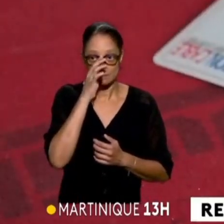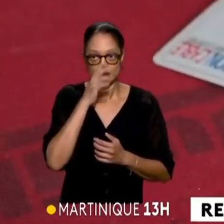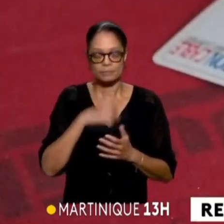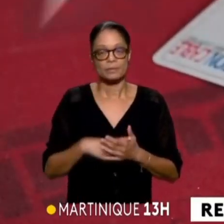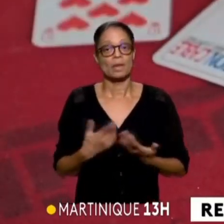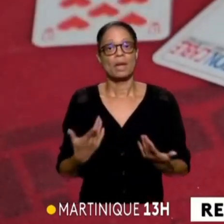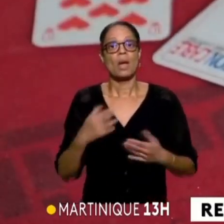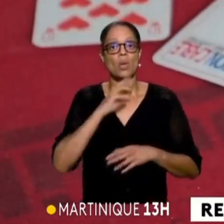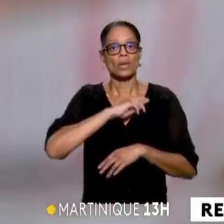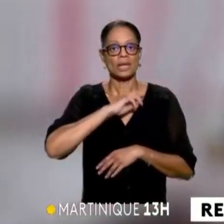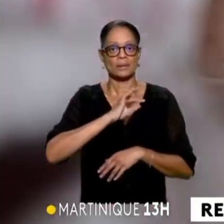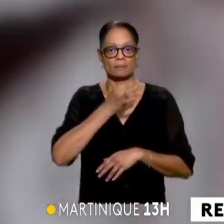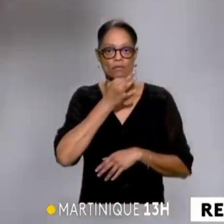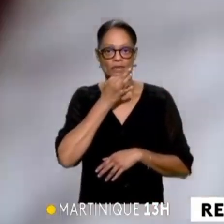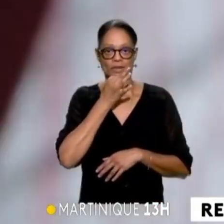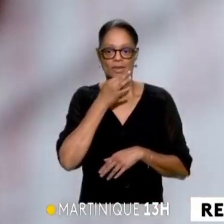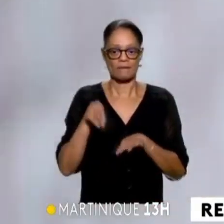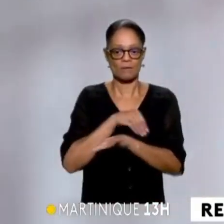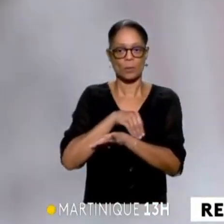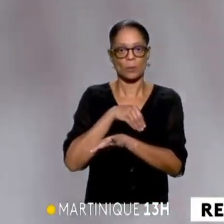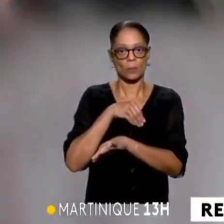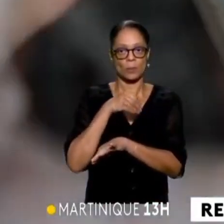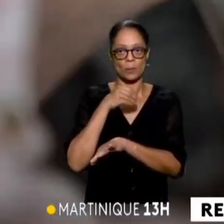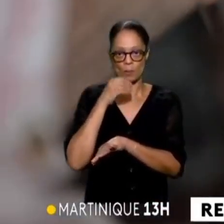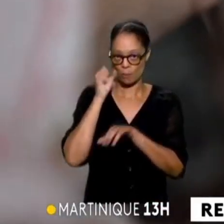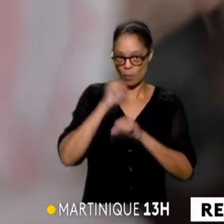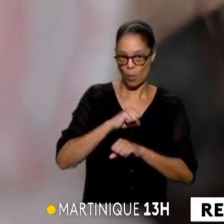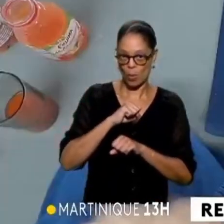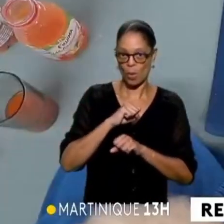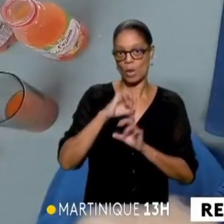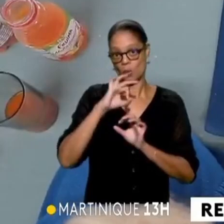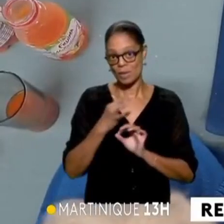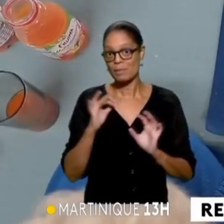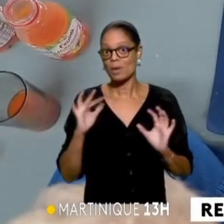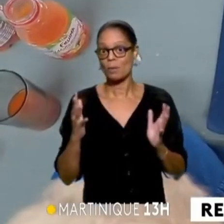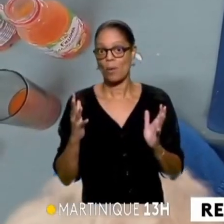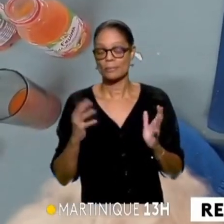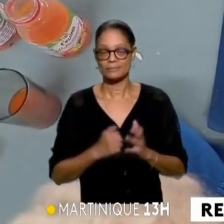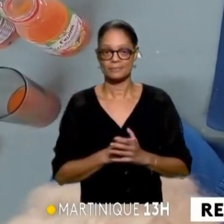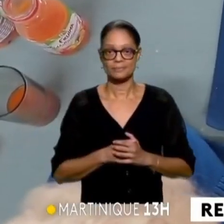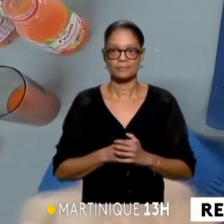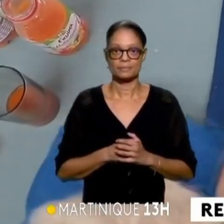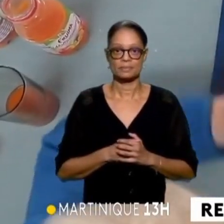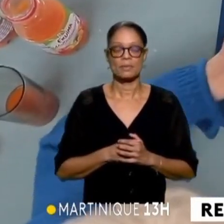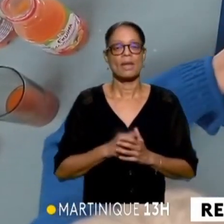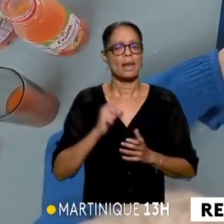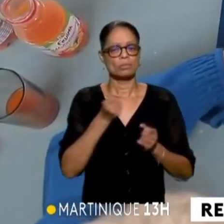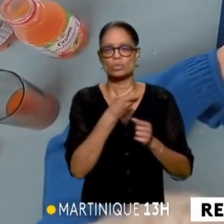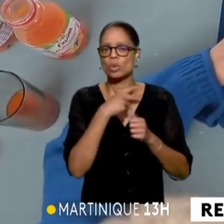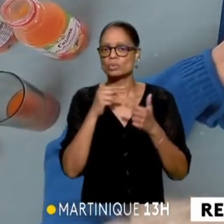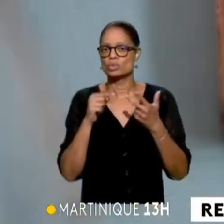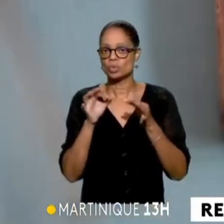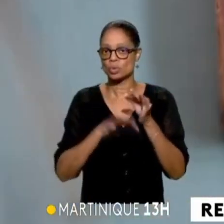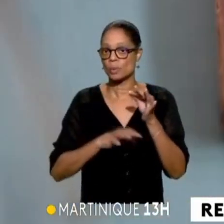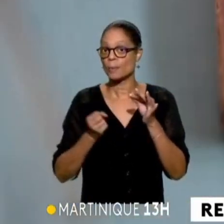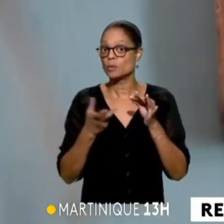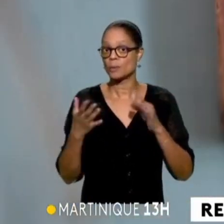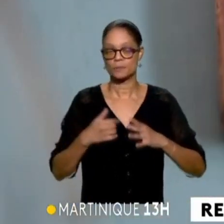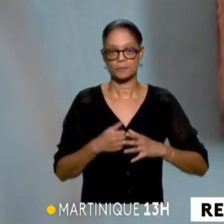Profiter de sa retraite plus tôt que prévu, c'est possible, mais comment faire ? Il existe plusieurs solutions.